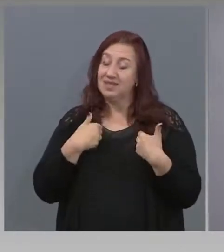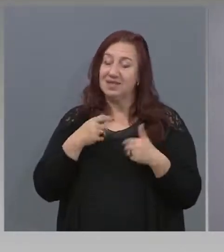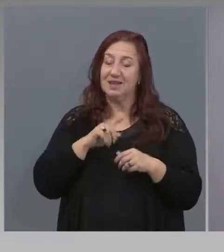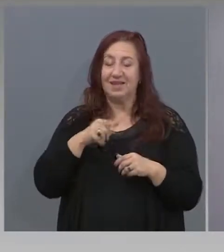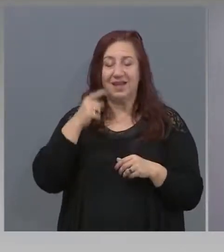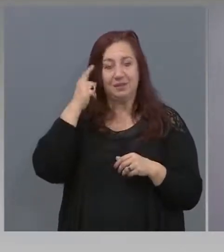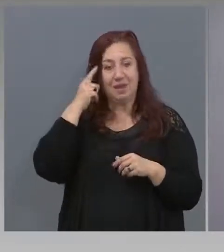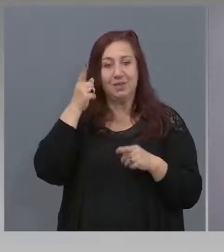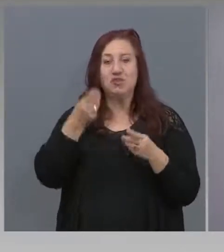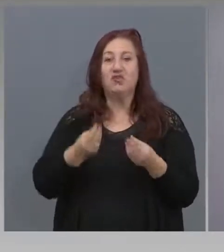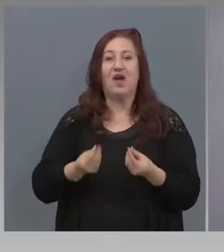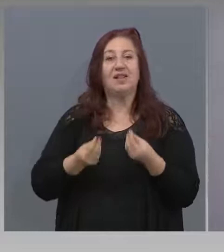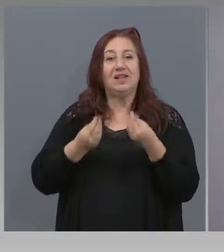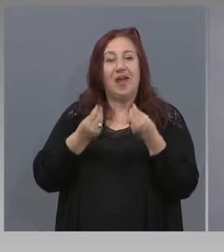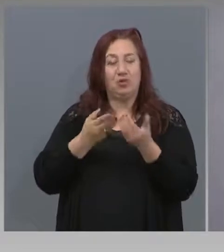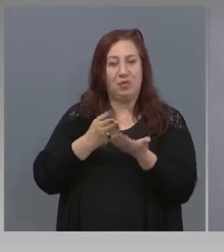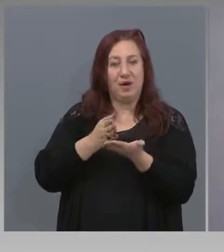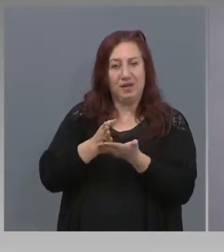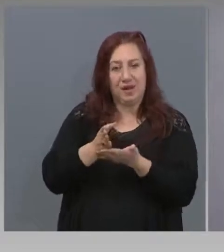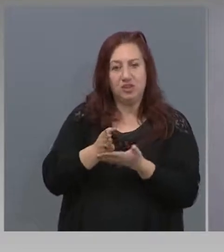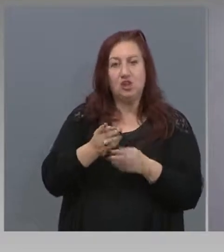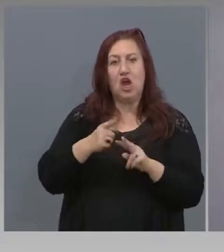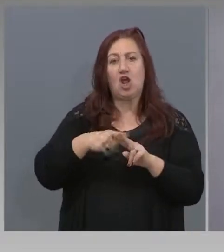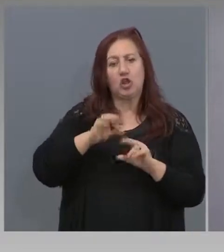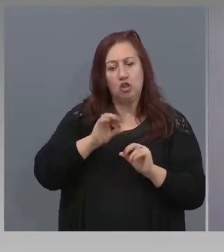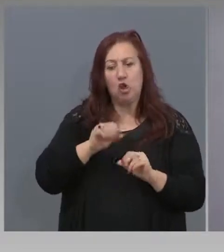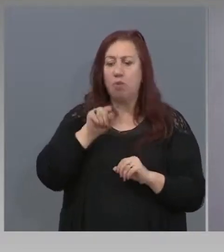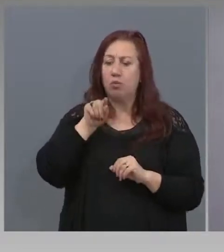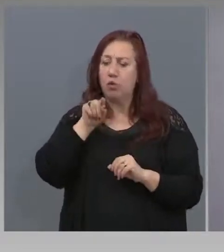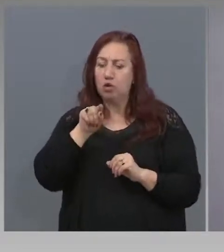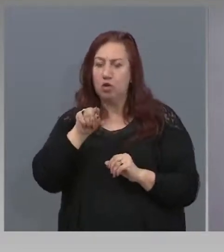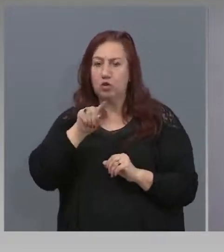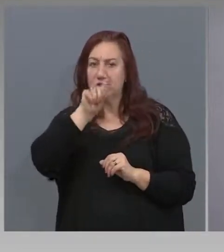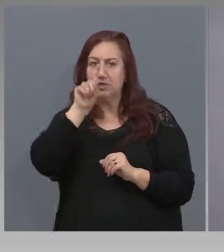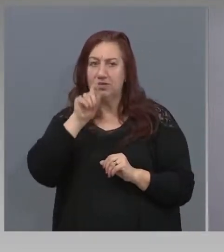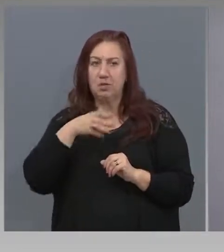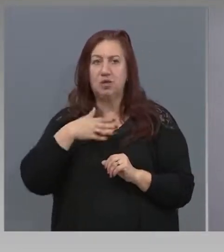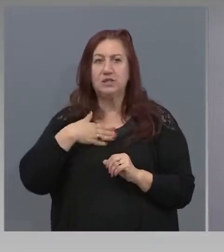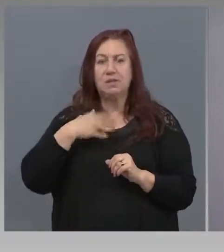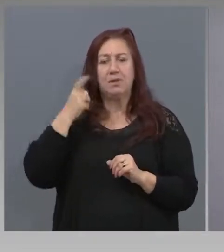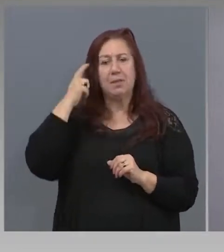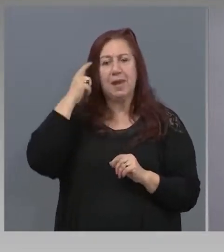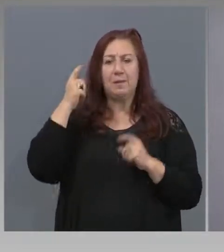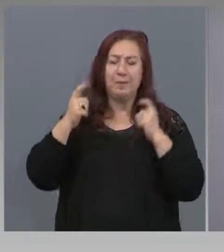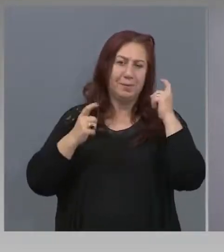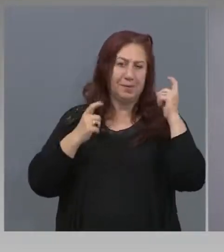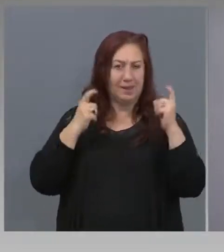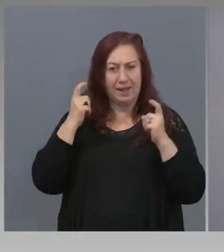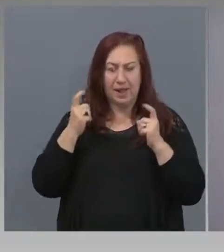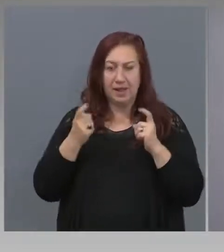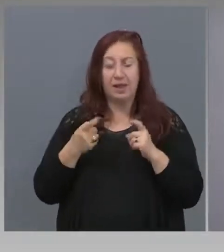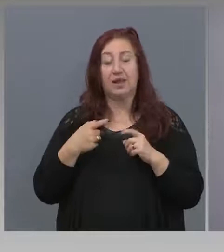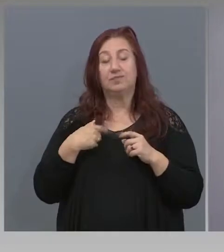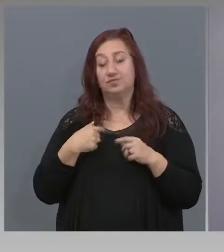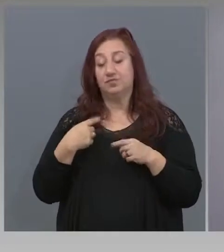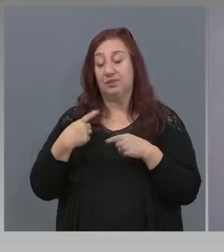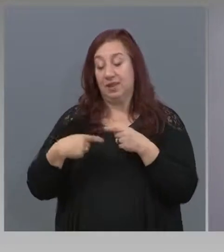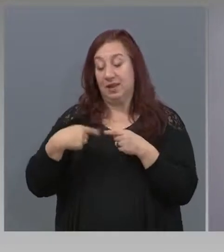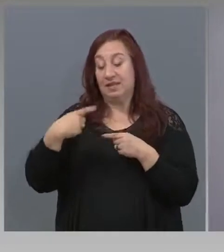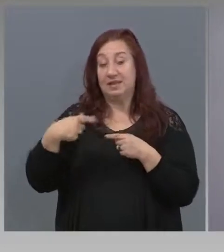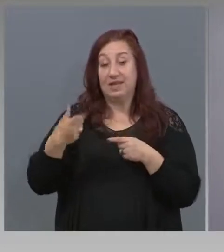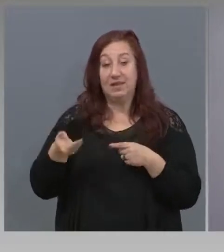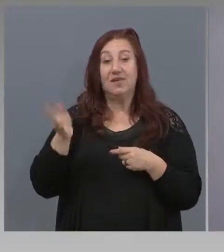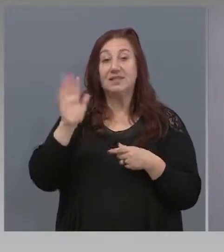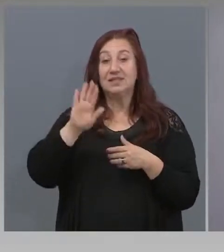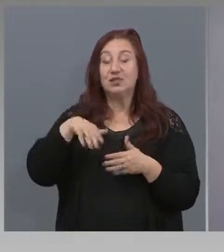този въпрос има две мнения. И би следвало, сад като вече е поставен, а всъщност това е и,